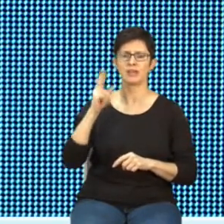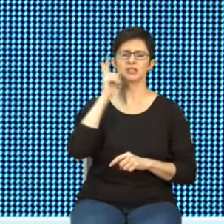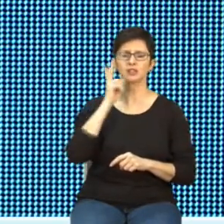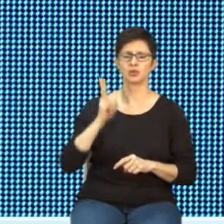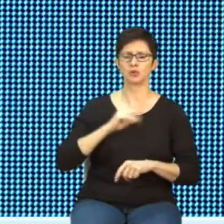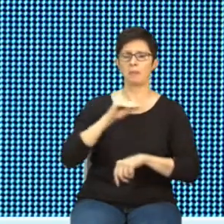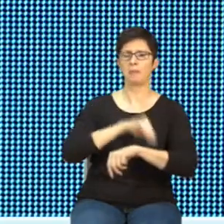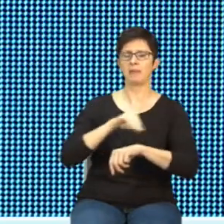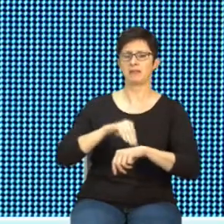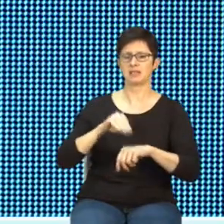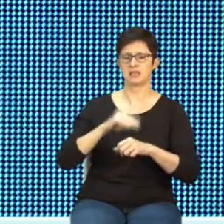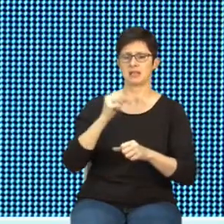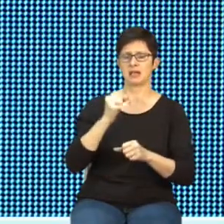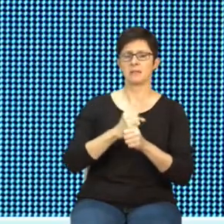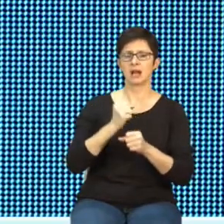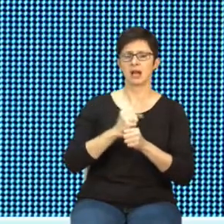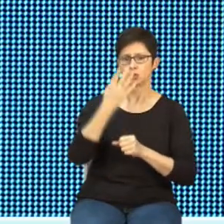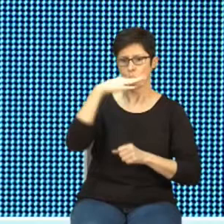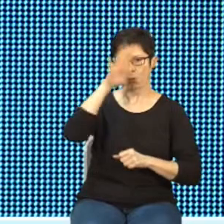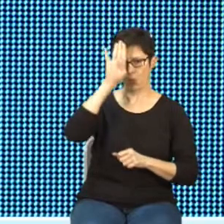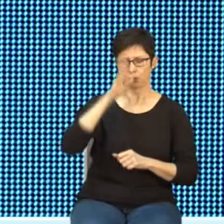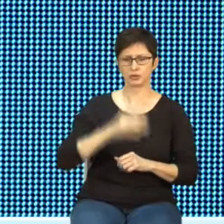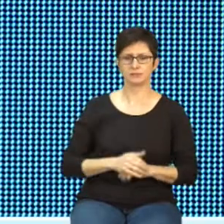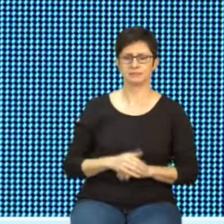w Łodzi. Panie profesorze, zapraszam.